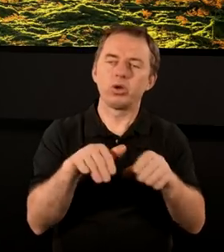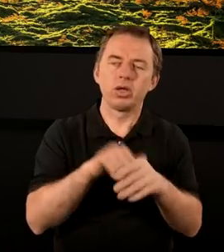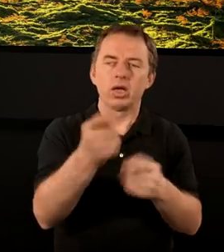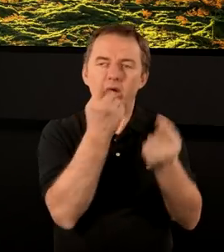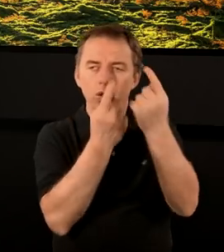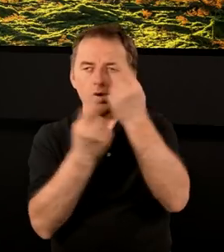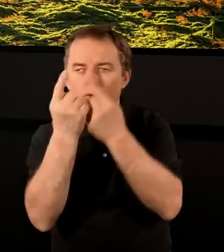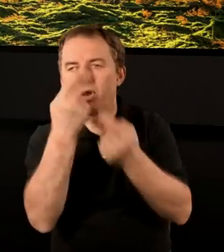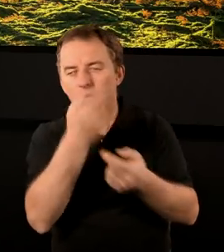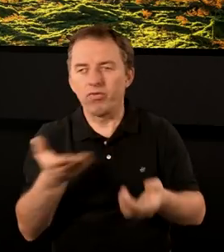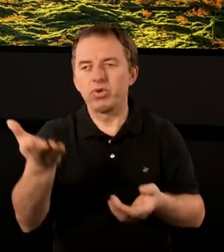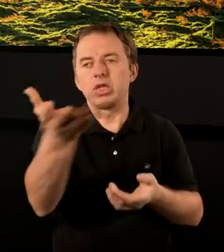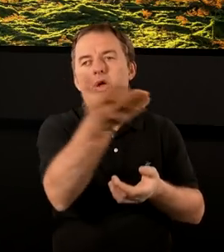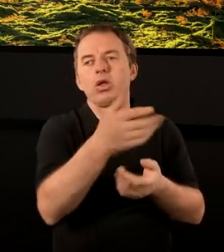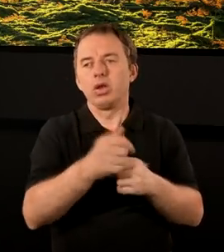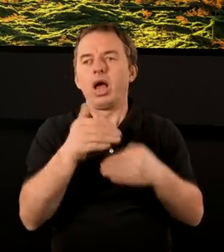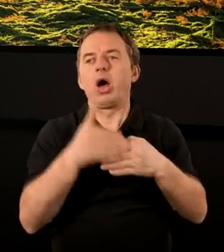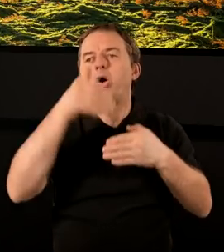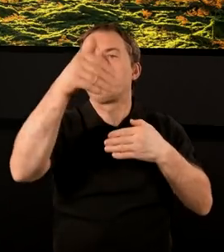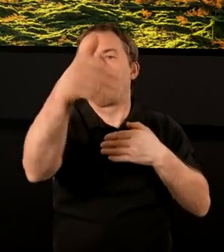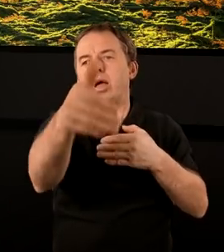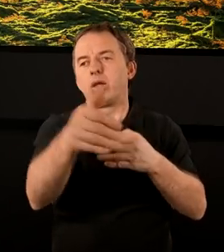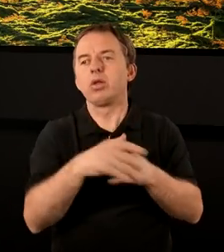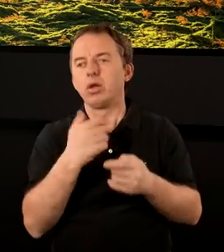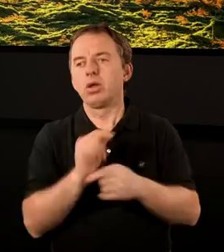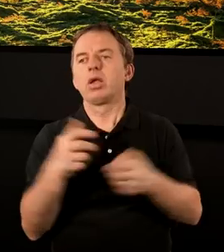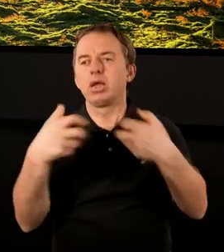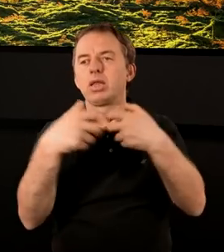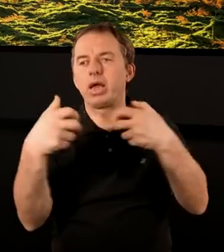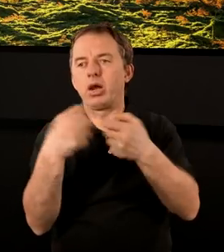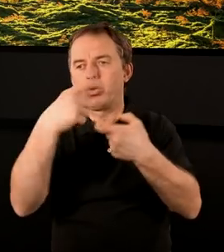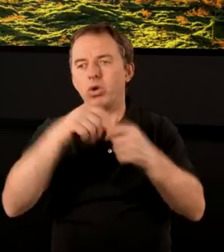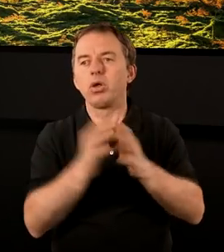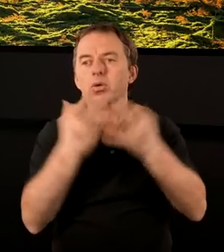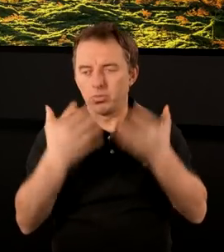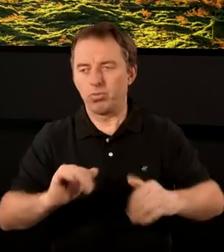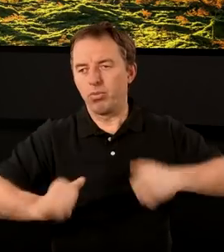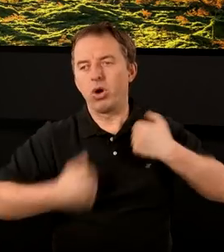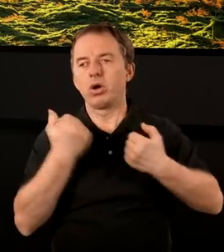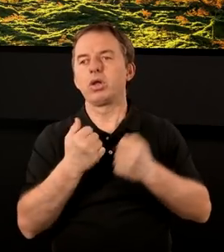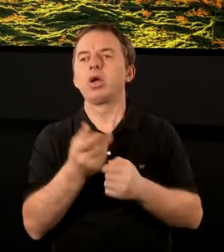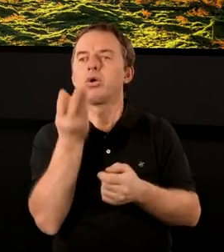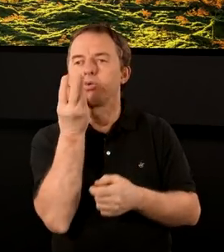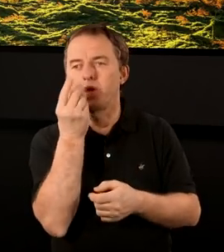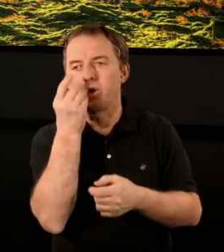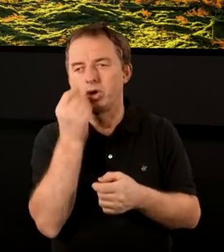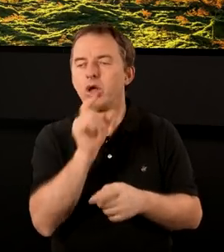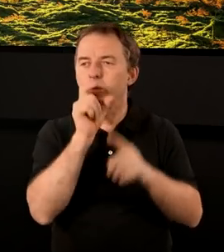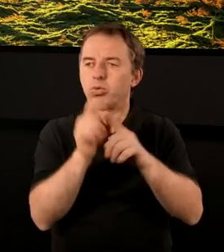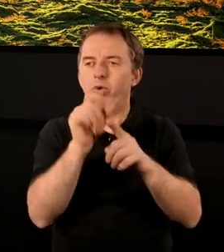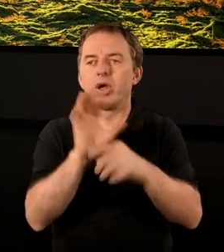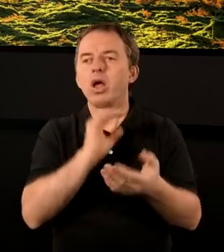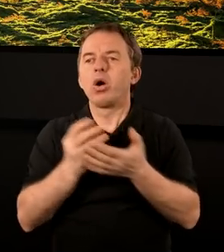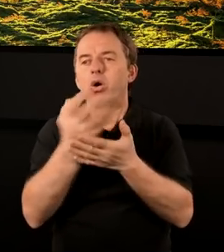uczestnikami tego rozważania, ale na odległość poprzez łącza internetowe. Chciałbym, żebyśmy mogli cieszyć się